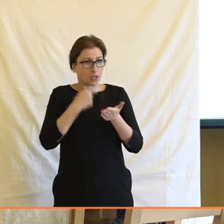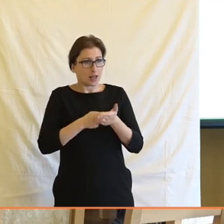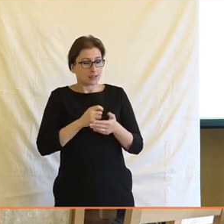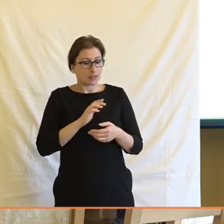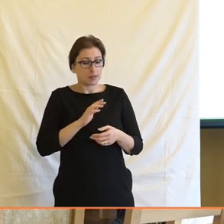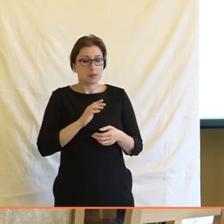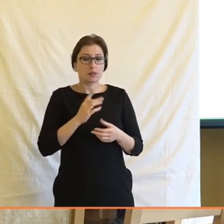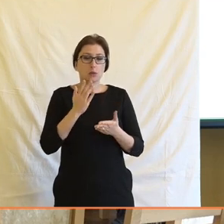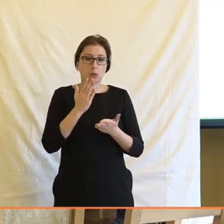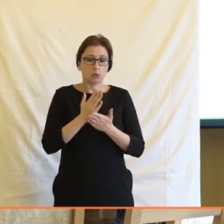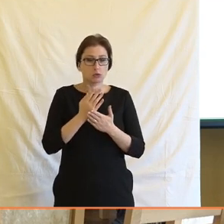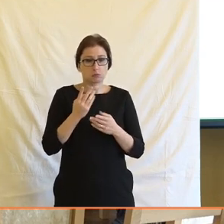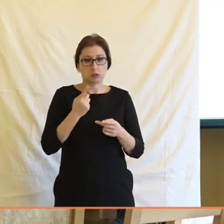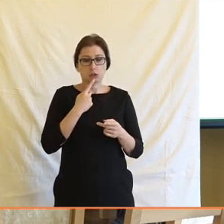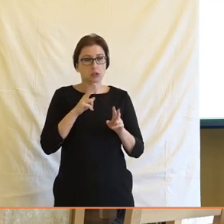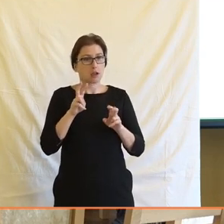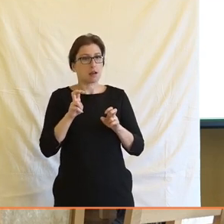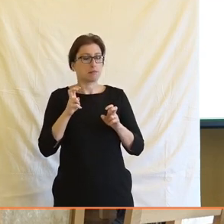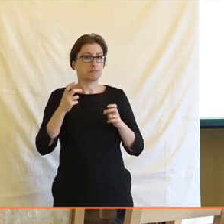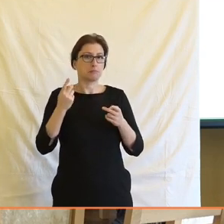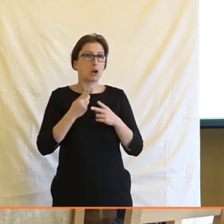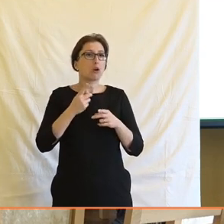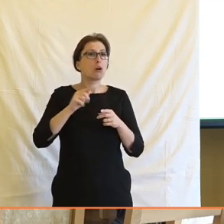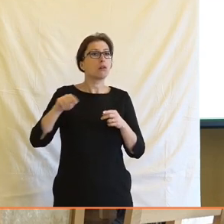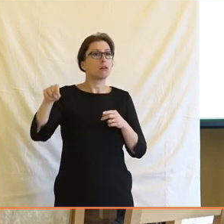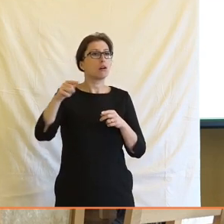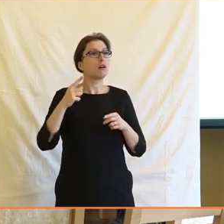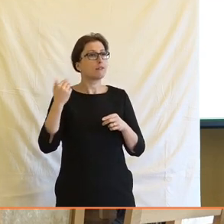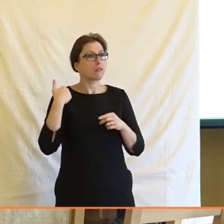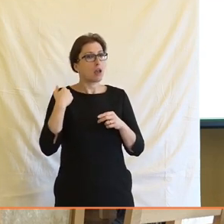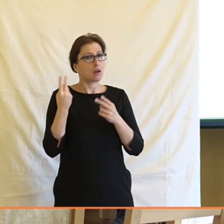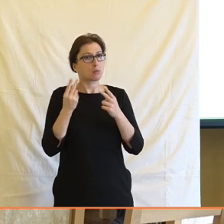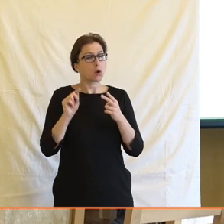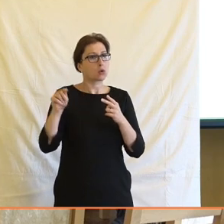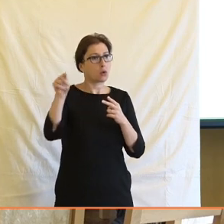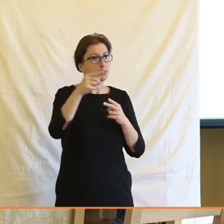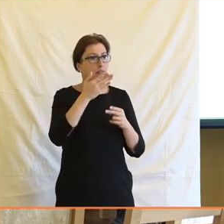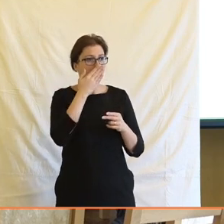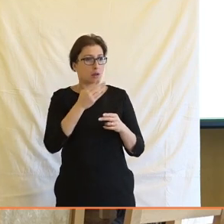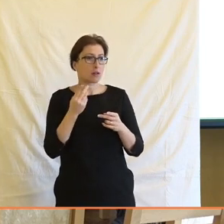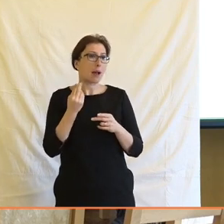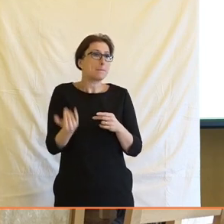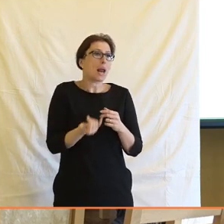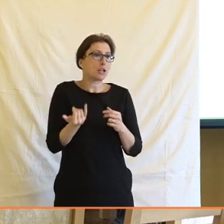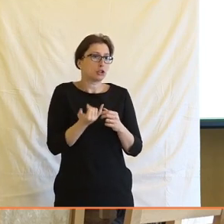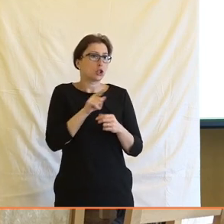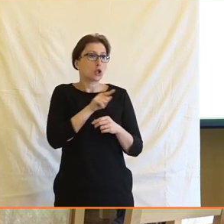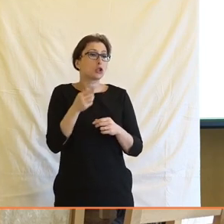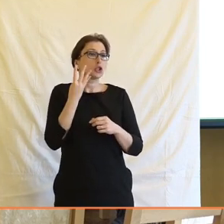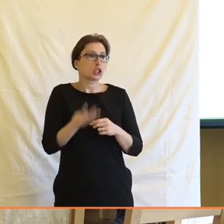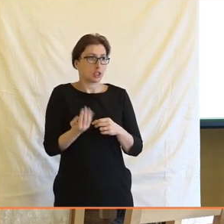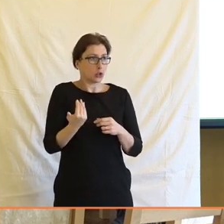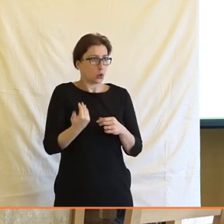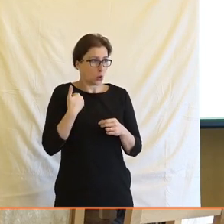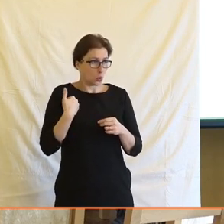v podstatě se pohybují v něčem, čem se pohybuje spousta jich vrstevníků. Znamená bavíme se pravděpodobně dominantně o těch mladších do 40 let.